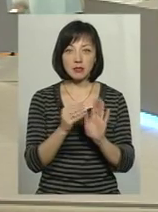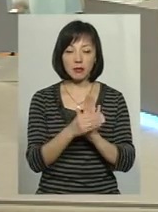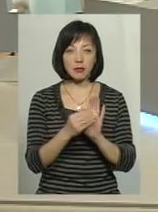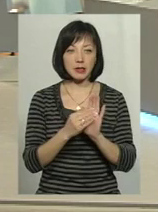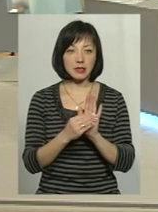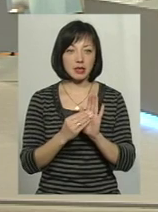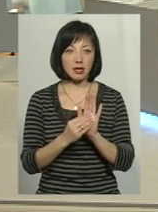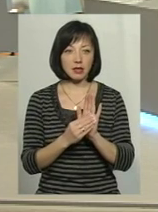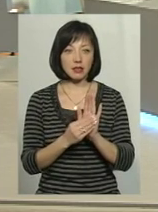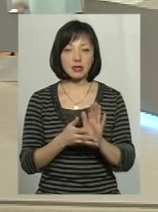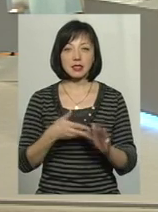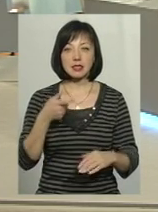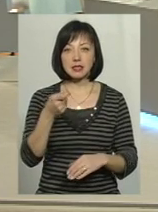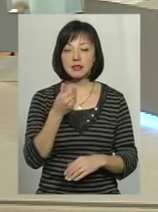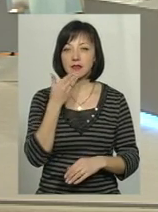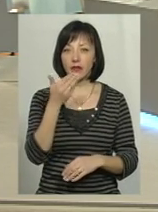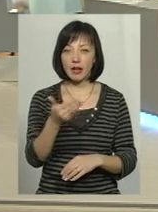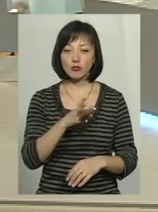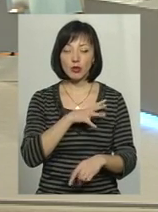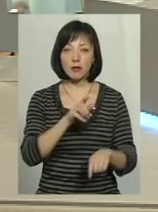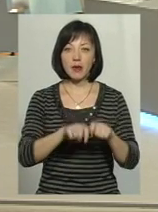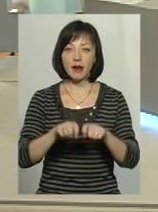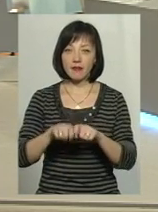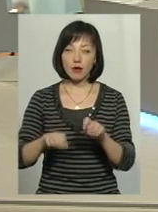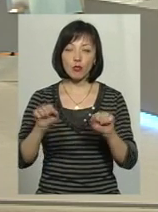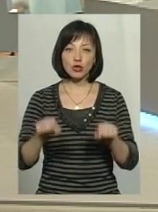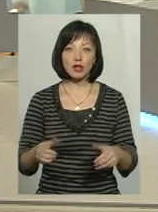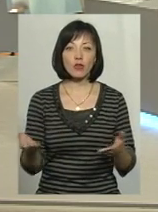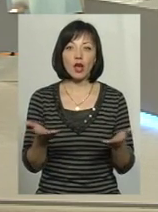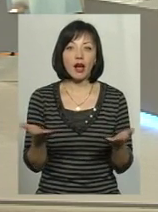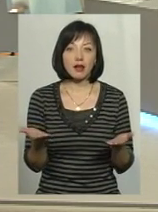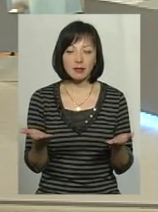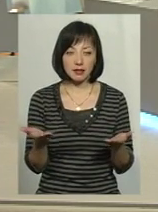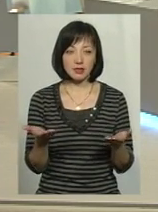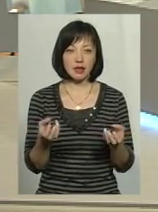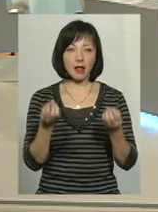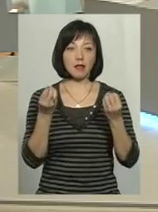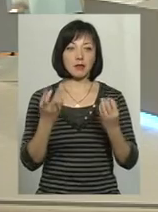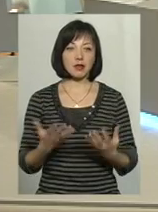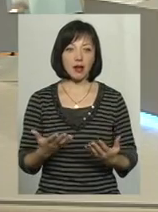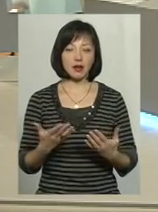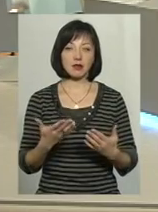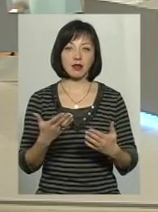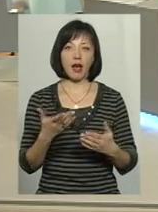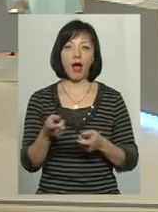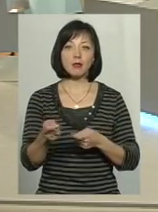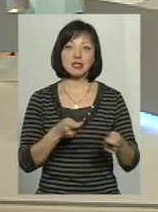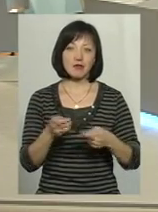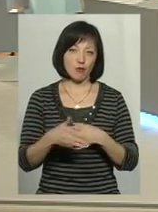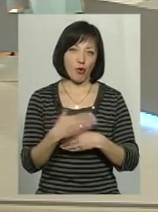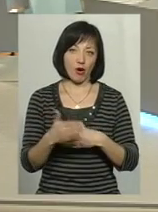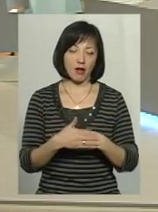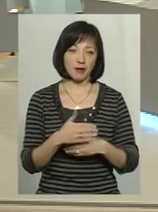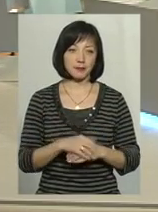звернення, щоб були перевірки. можливо, якісь, ну, хоча б елементарні адміністративні покарання. Тобто